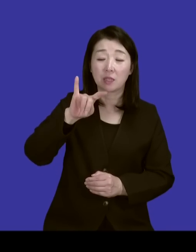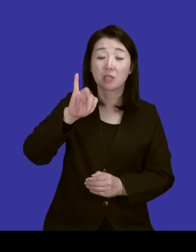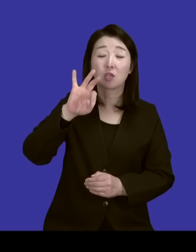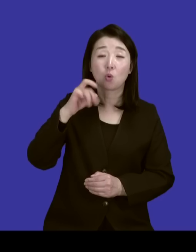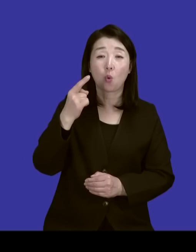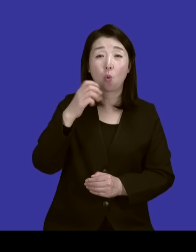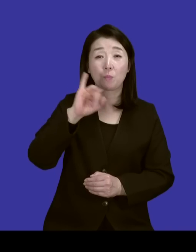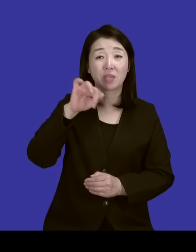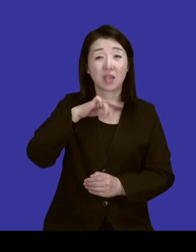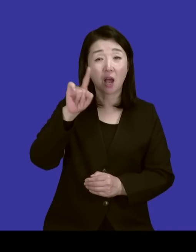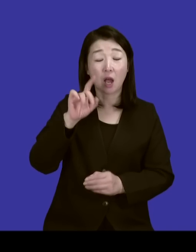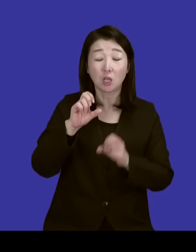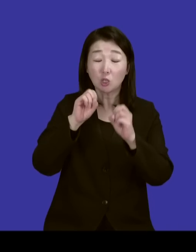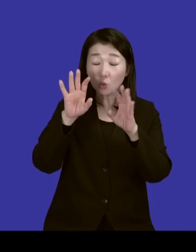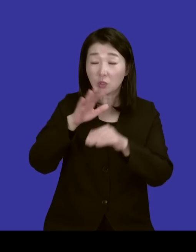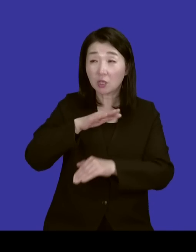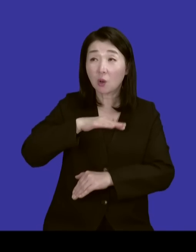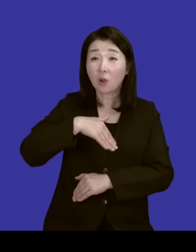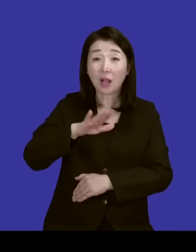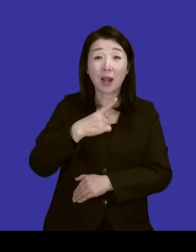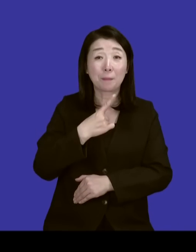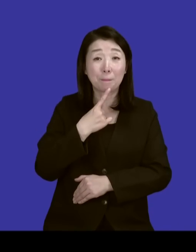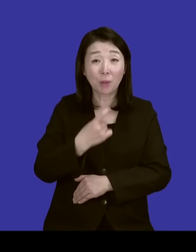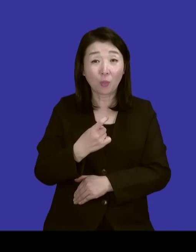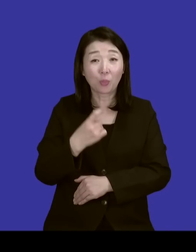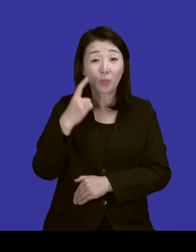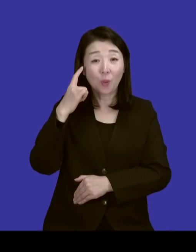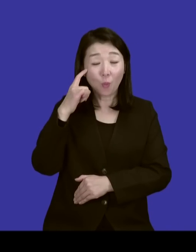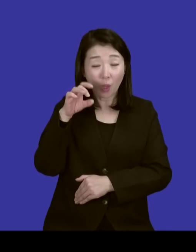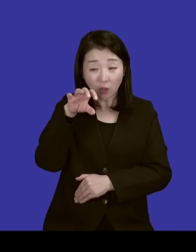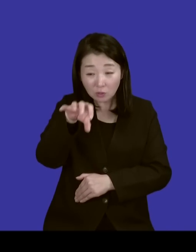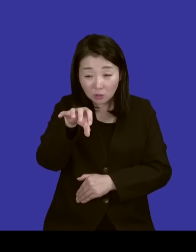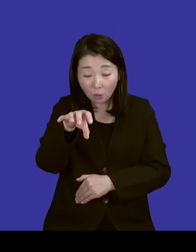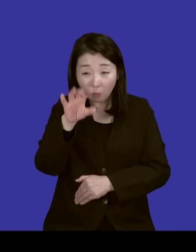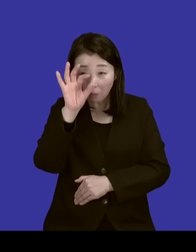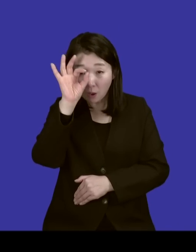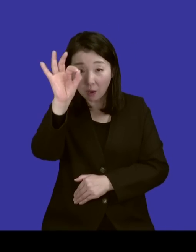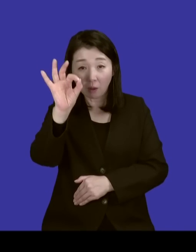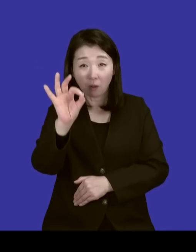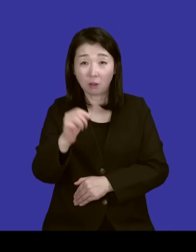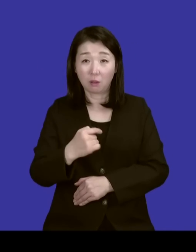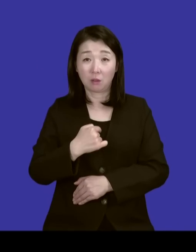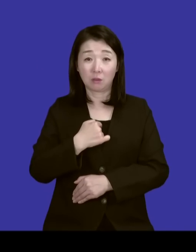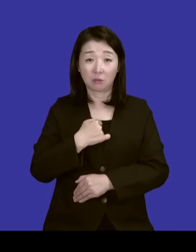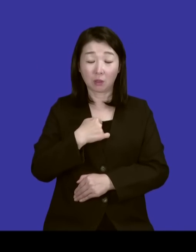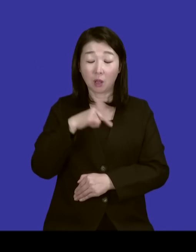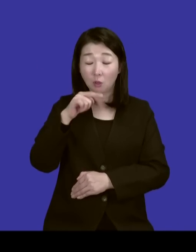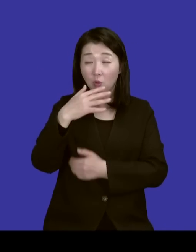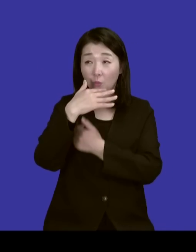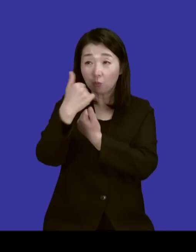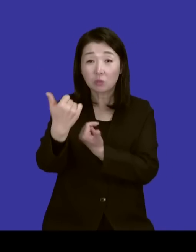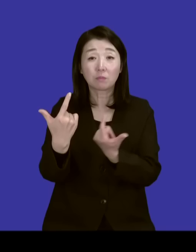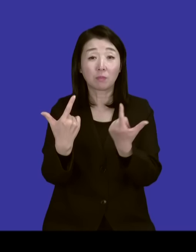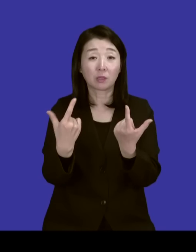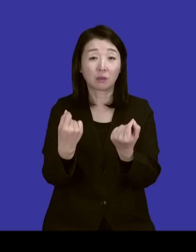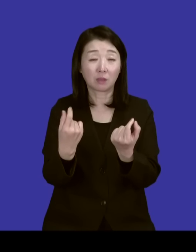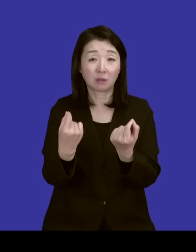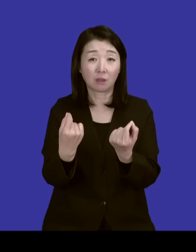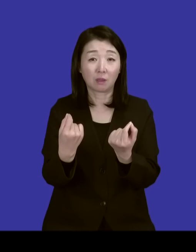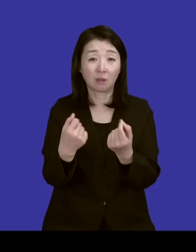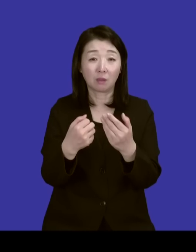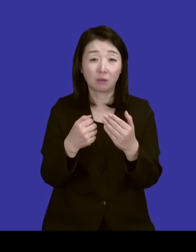해야 되는 줄 알고 딱 그 성경을 읽는데 뭐 이디오피아 그 지역이 나오면서 제가 거기 부르신 받은 것 같이 그래서